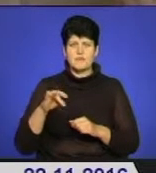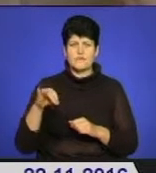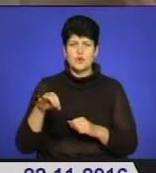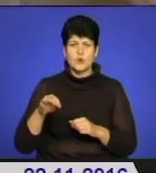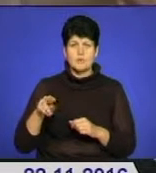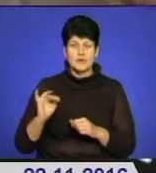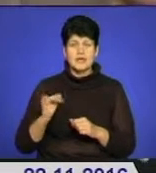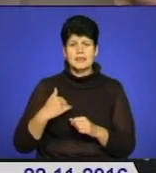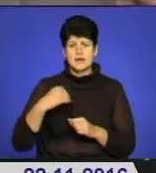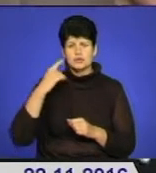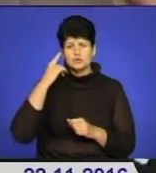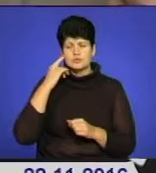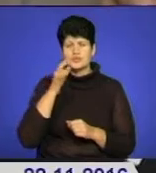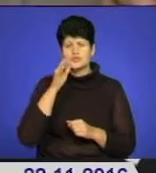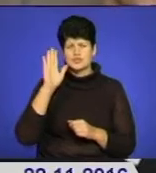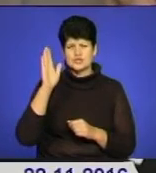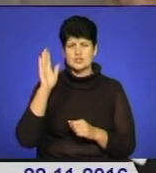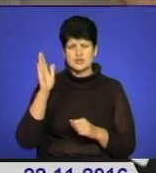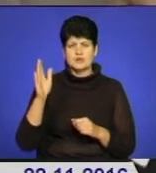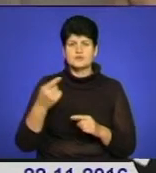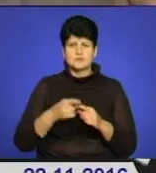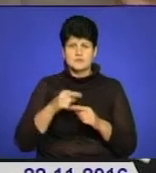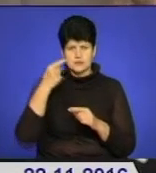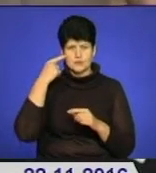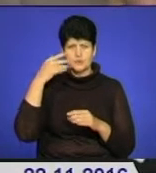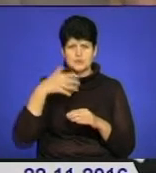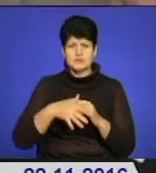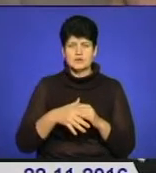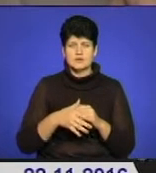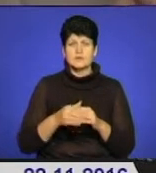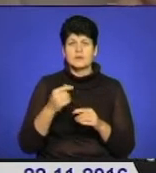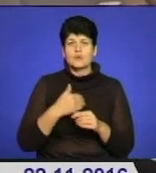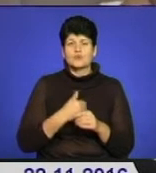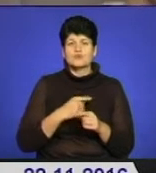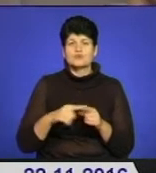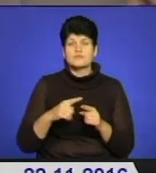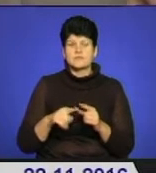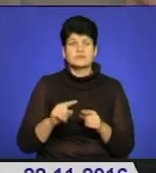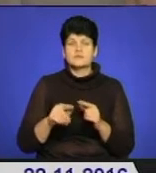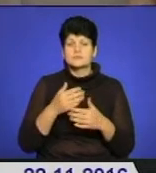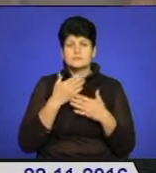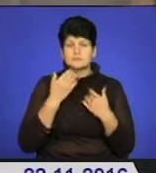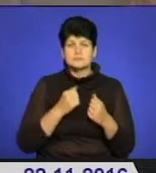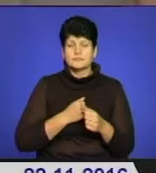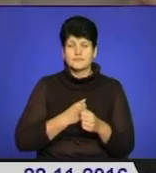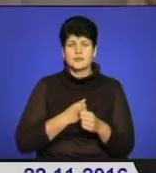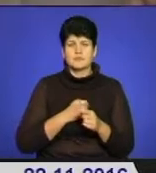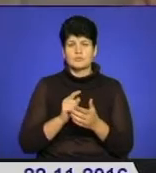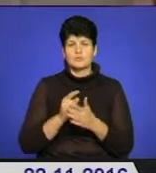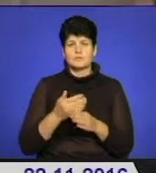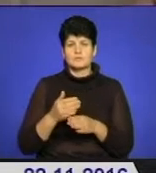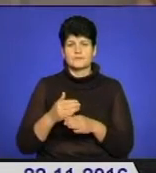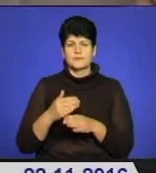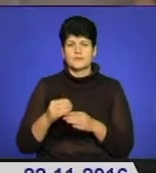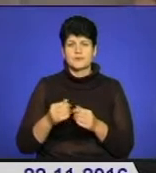великий прорив до поступу України. В свідомості, найперше, свідомості людей. І ми стали прикладом для Європи, ми стали